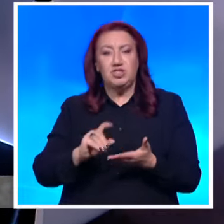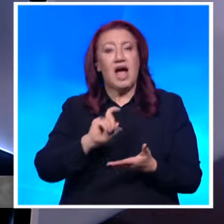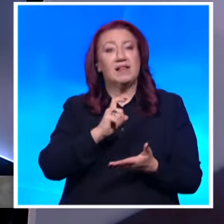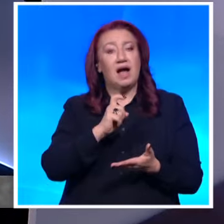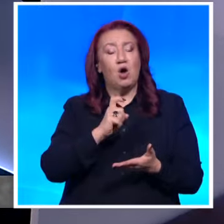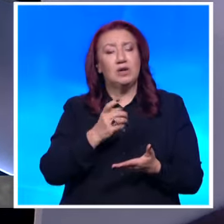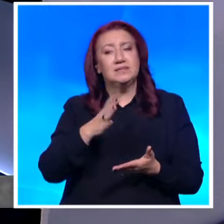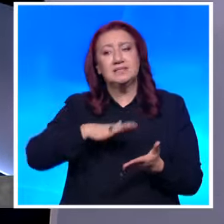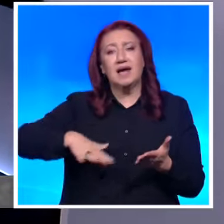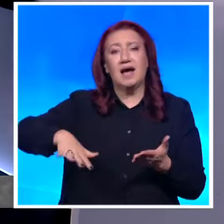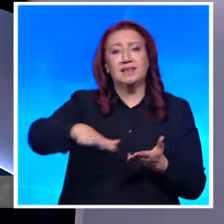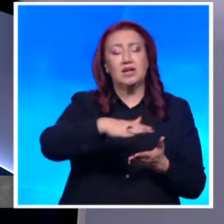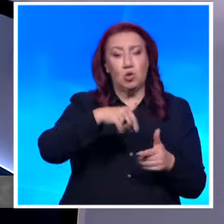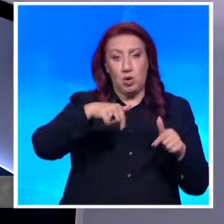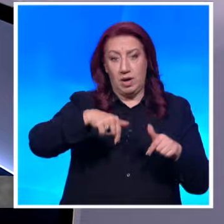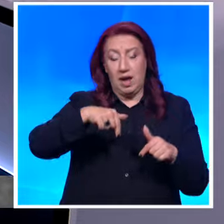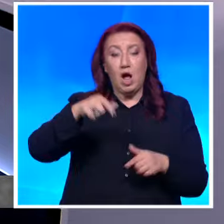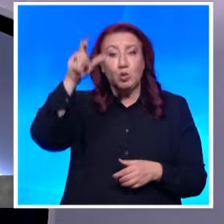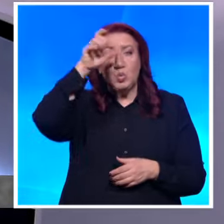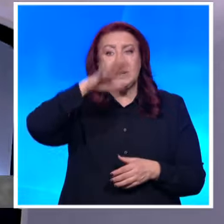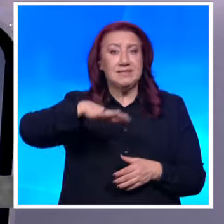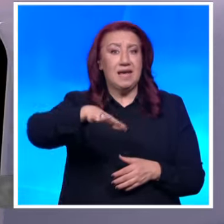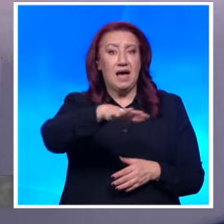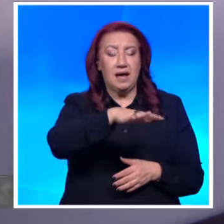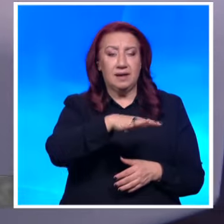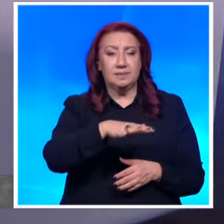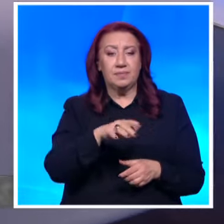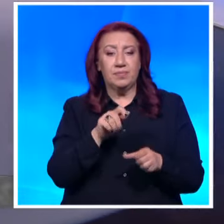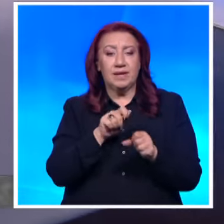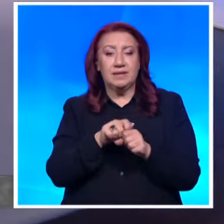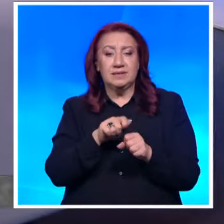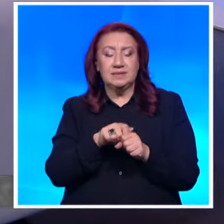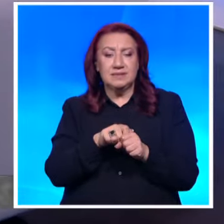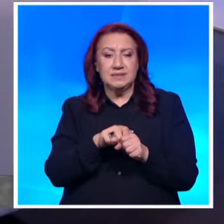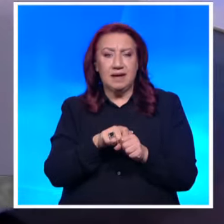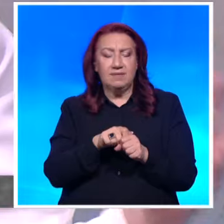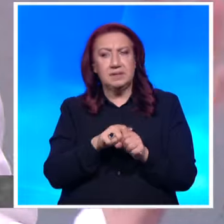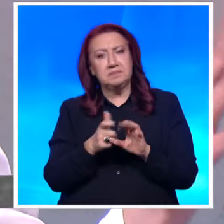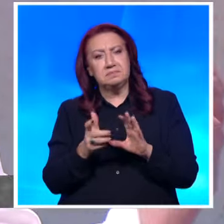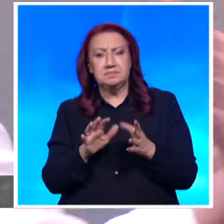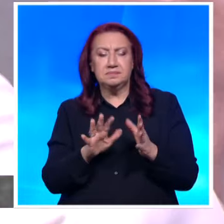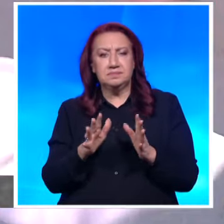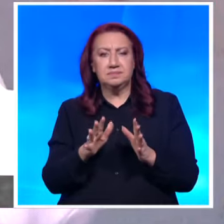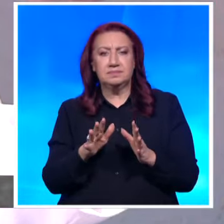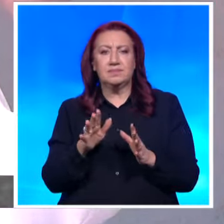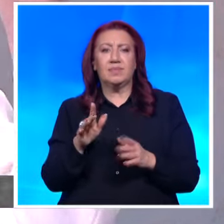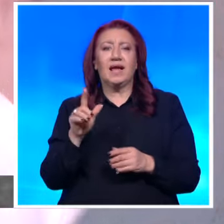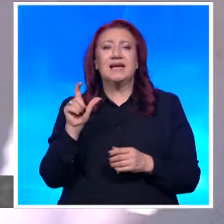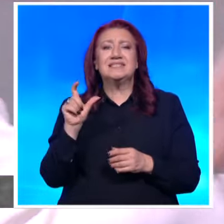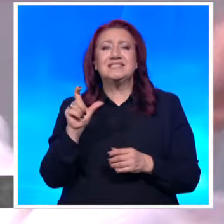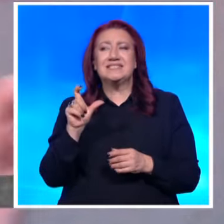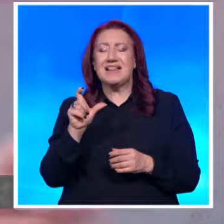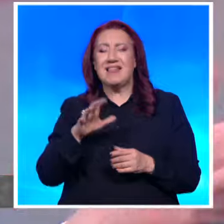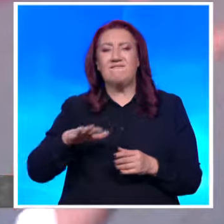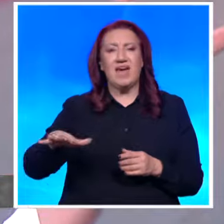Турция и създават... Айде да го наричаме ги славянски просветители.